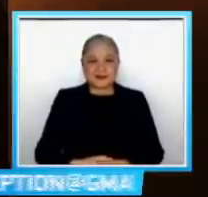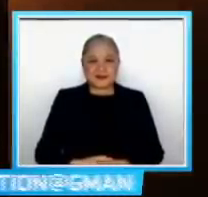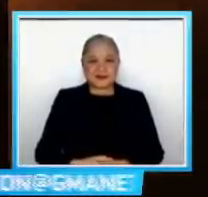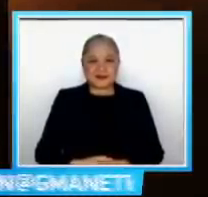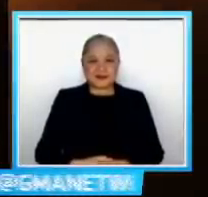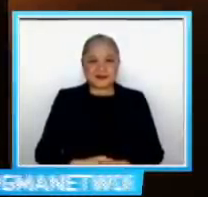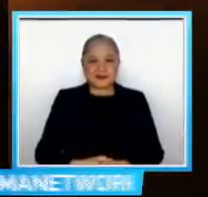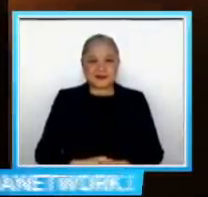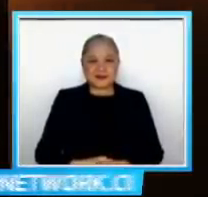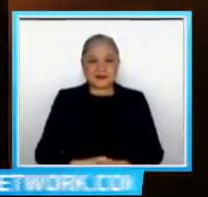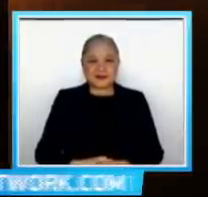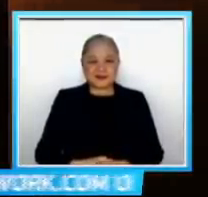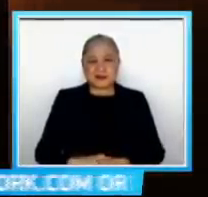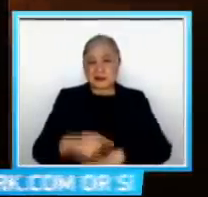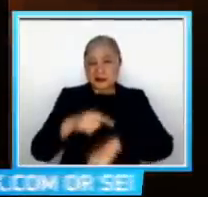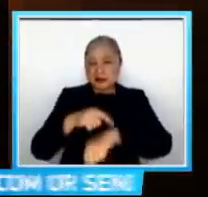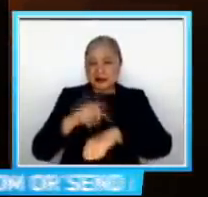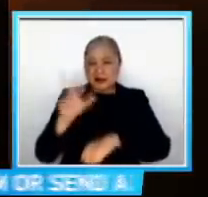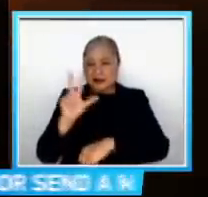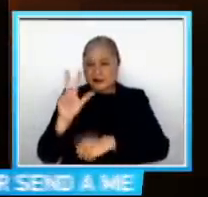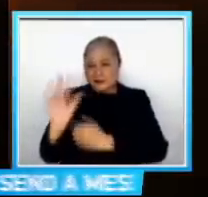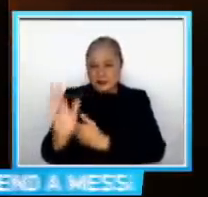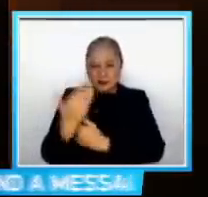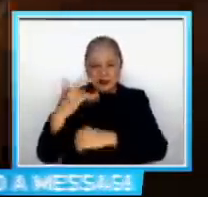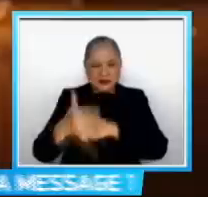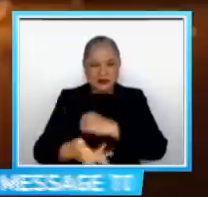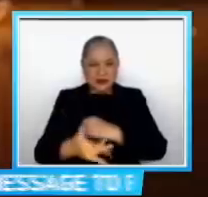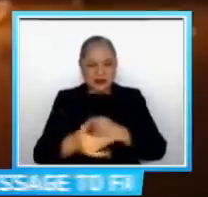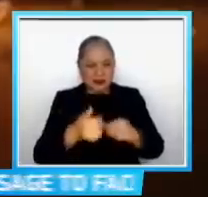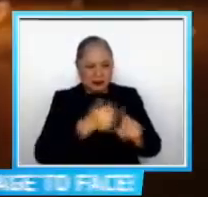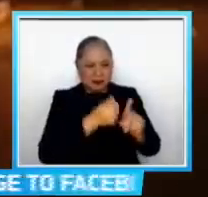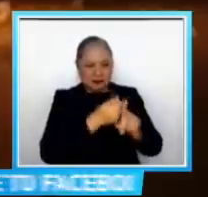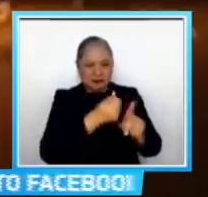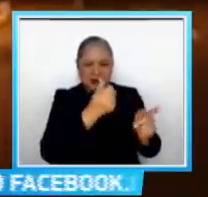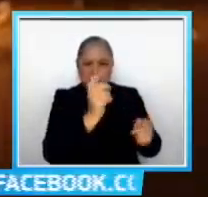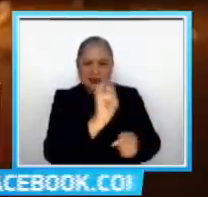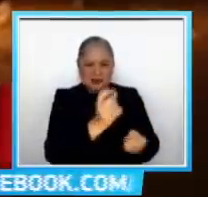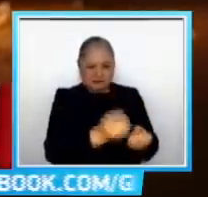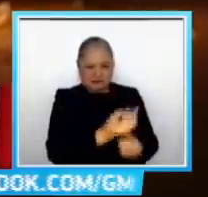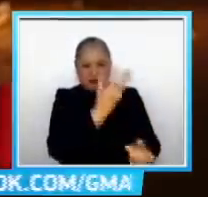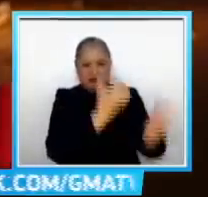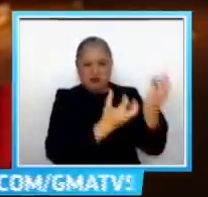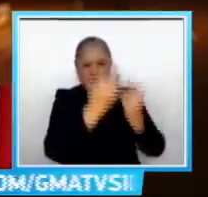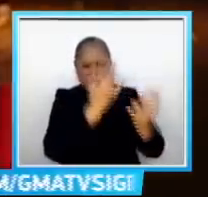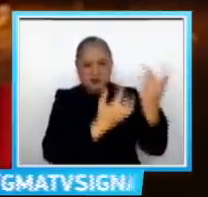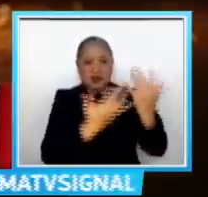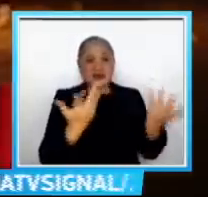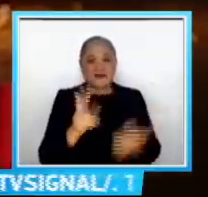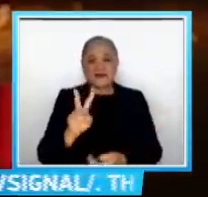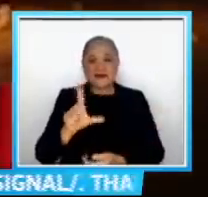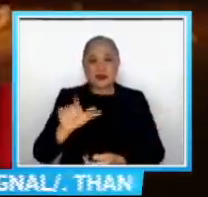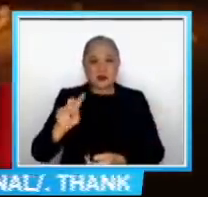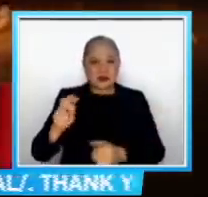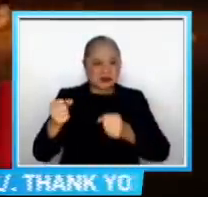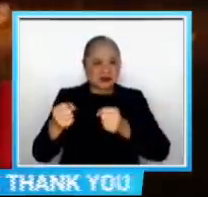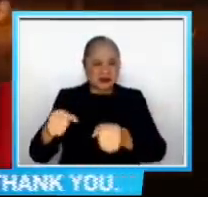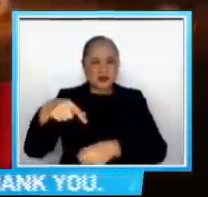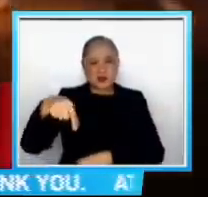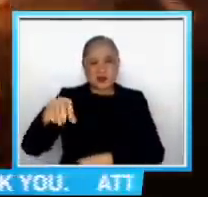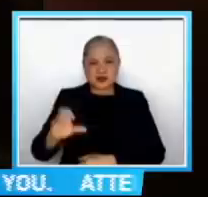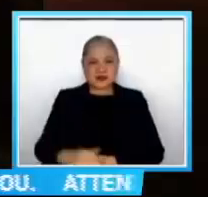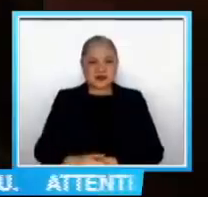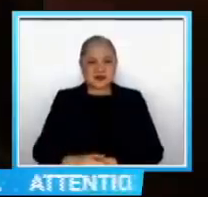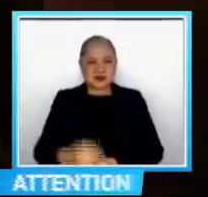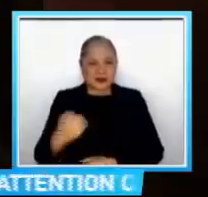Pasado alas 3 sa madaling araw Nang biglang magliyab ang taxi na ito Sa Velluna Avenue, Quezon City May punto pang may maririnig na